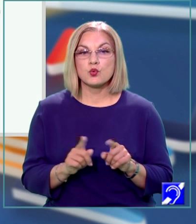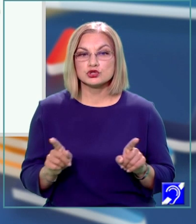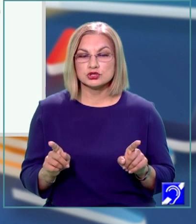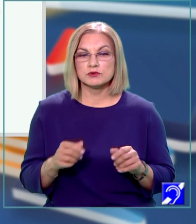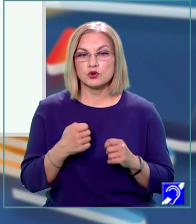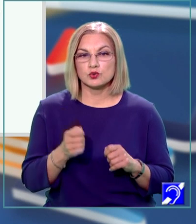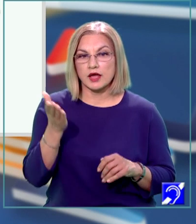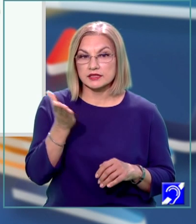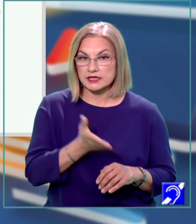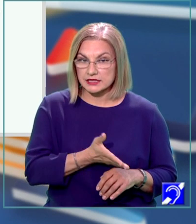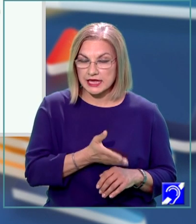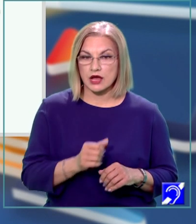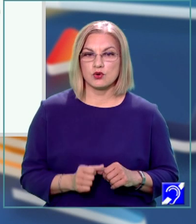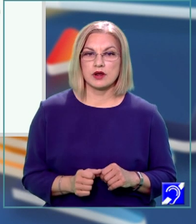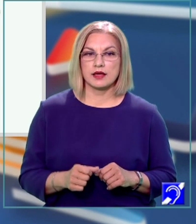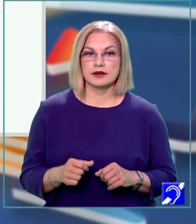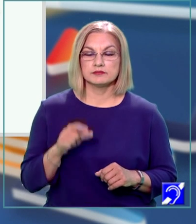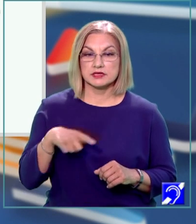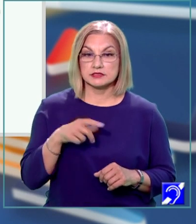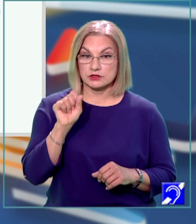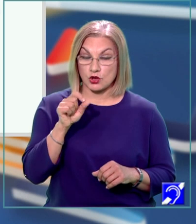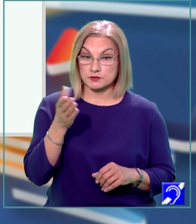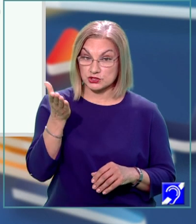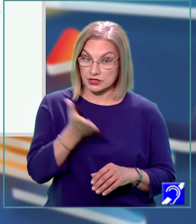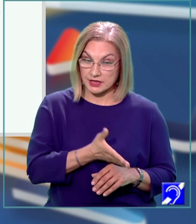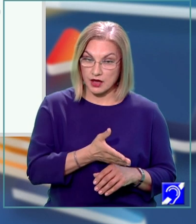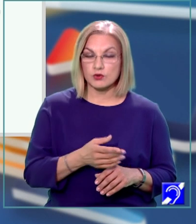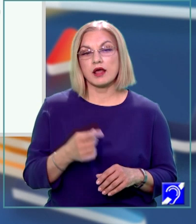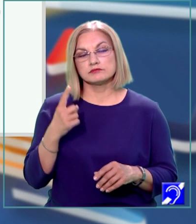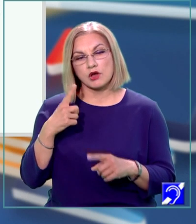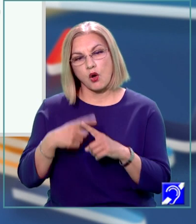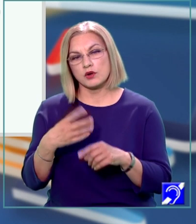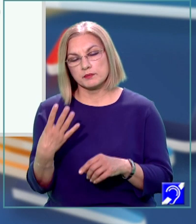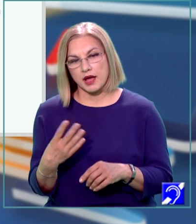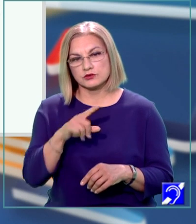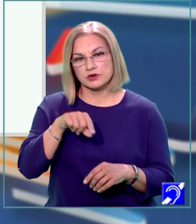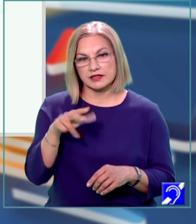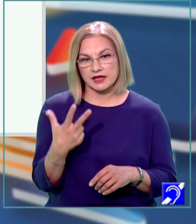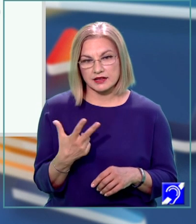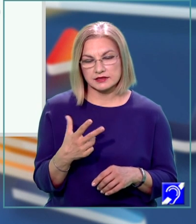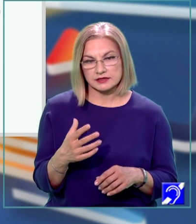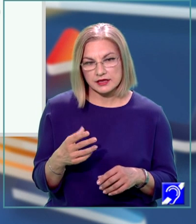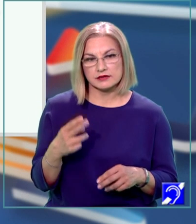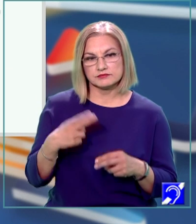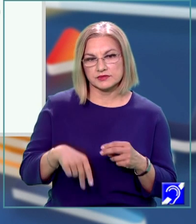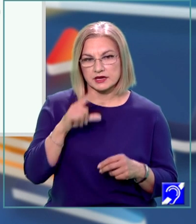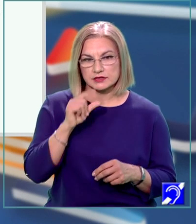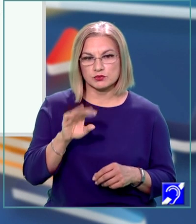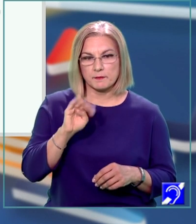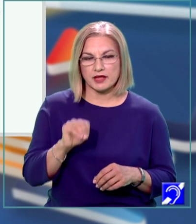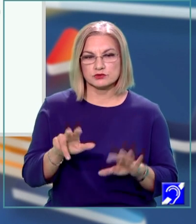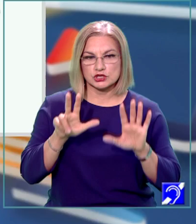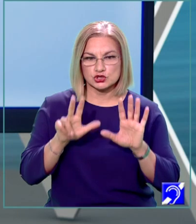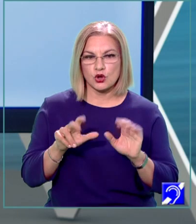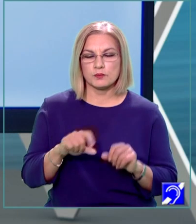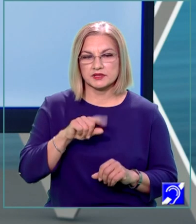Sunt 12 diagonale, 12 ori 4 radical din 3, obținem 48 radical din 3,